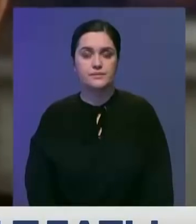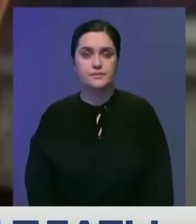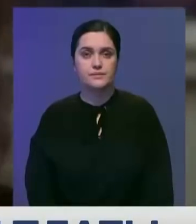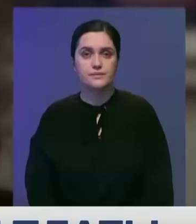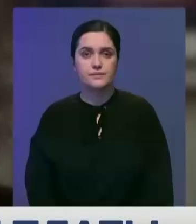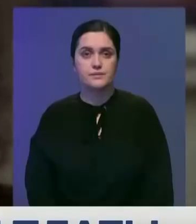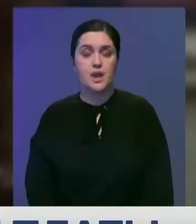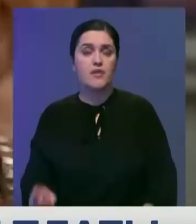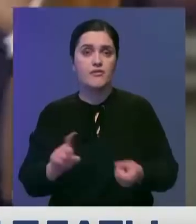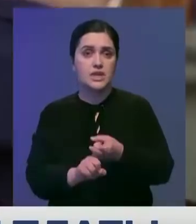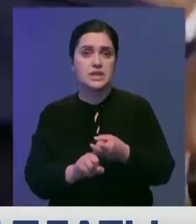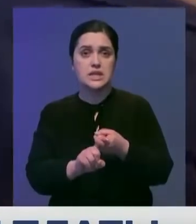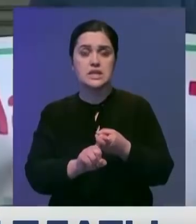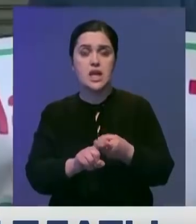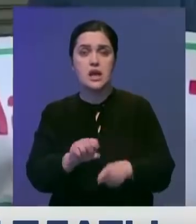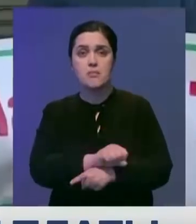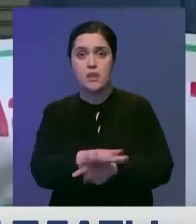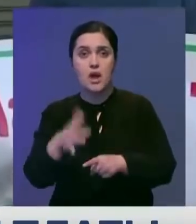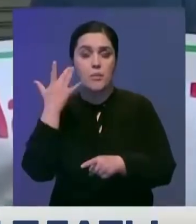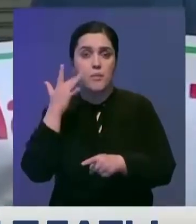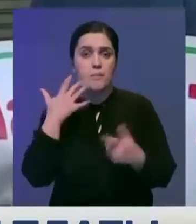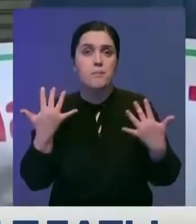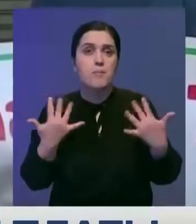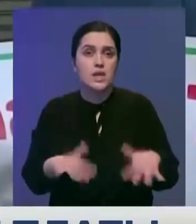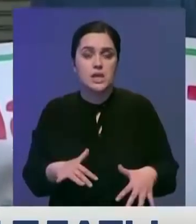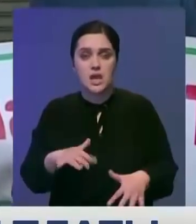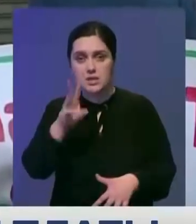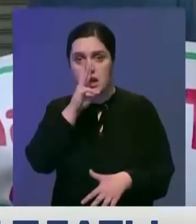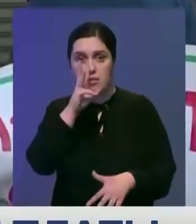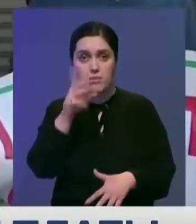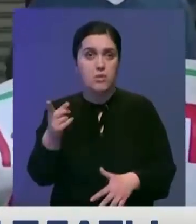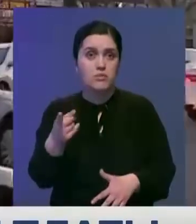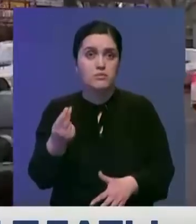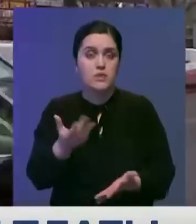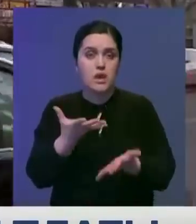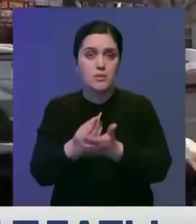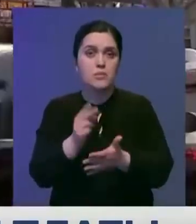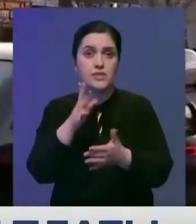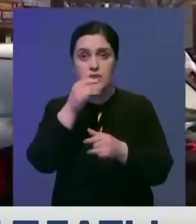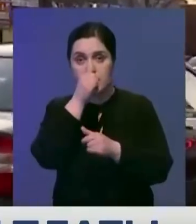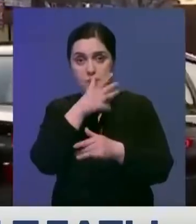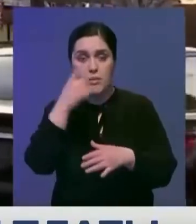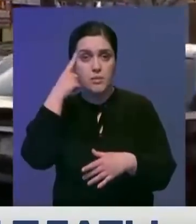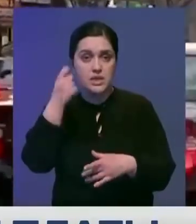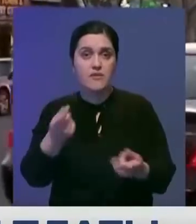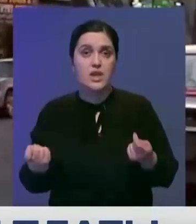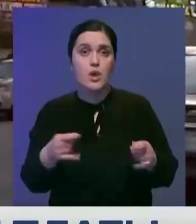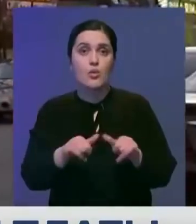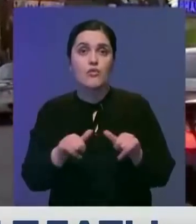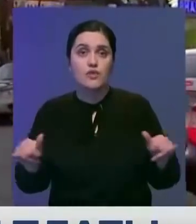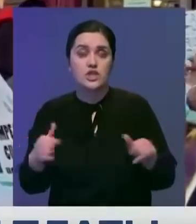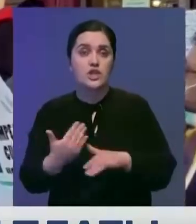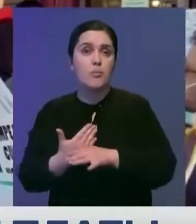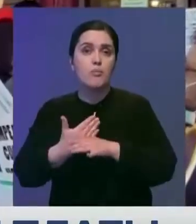В связи с пандемией многие американцы потеряли доход, поэтому им нечем платить за квартиру. Они призывают власти увеличить